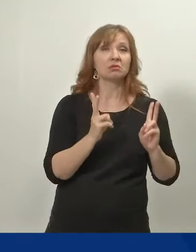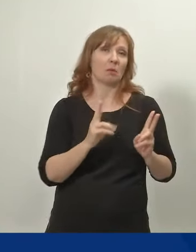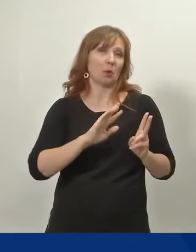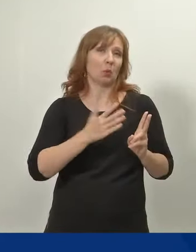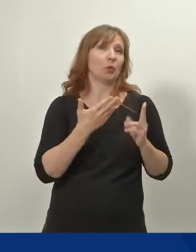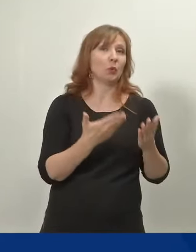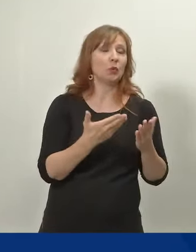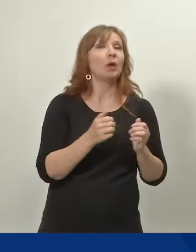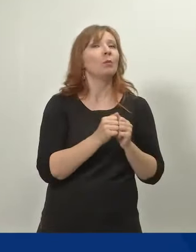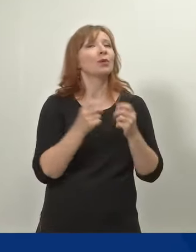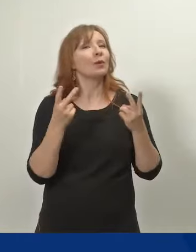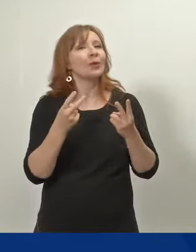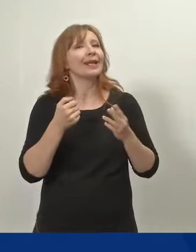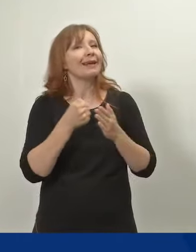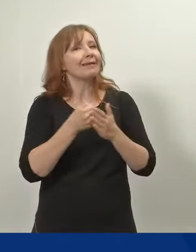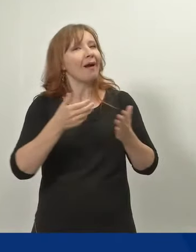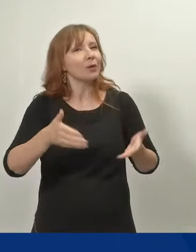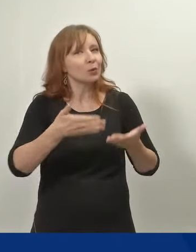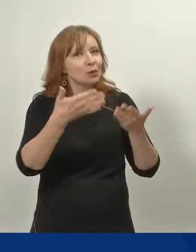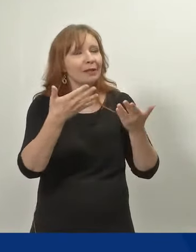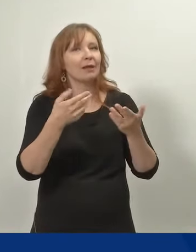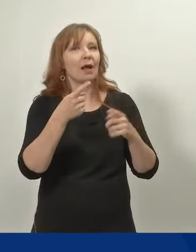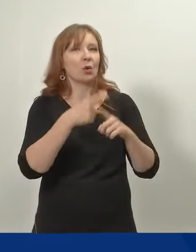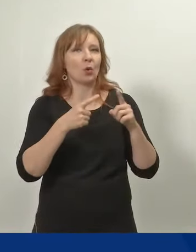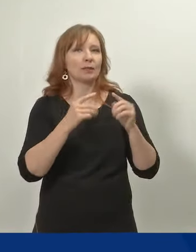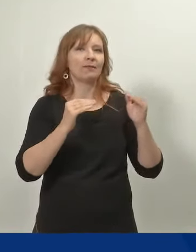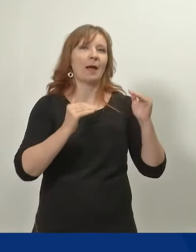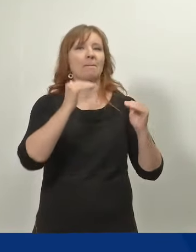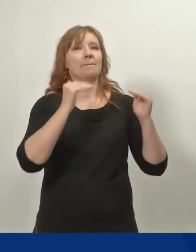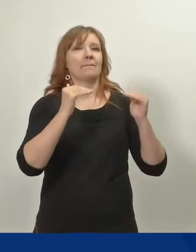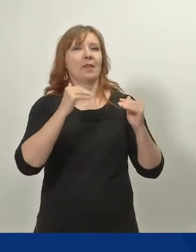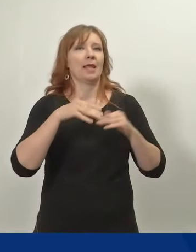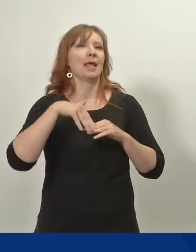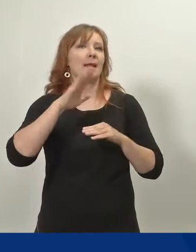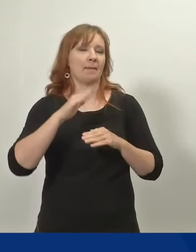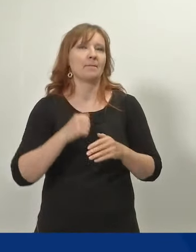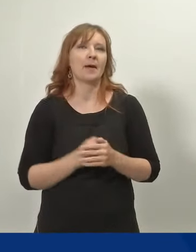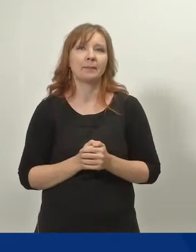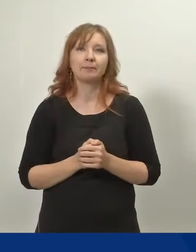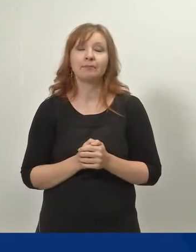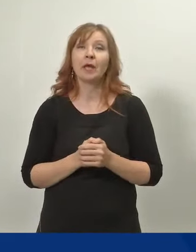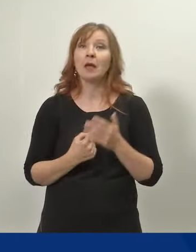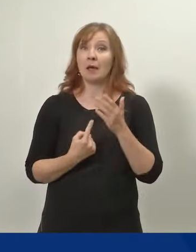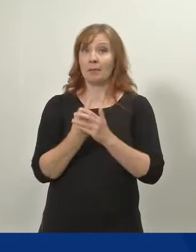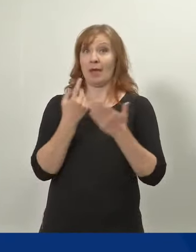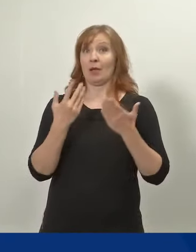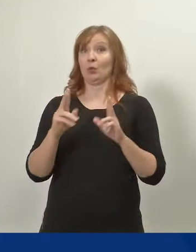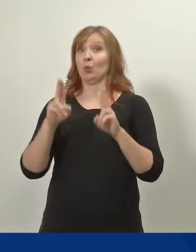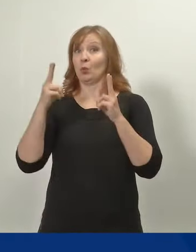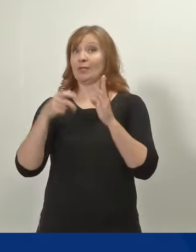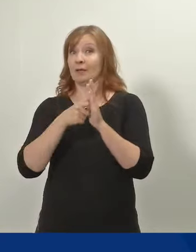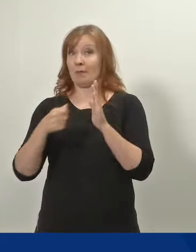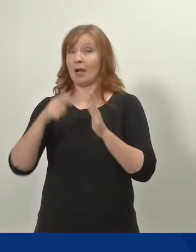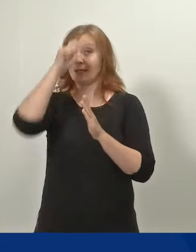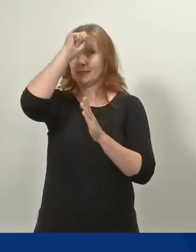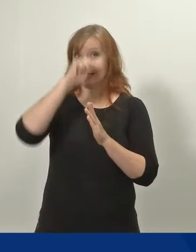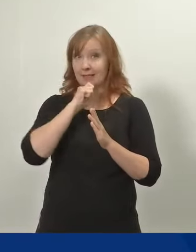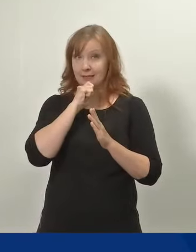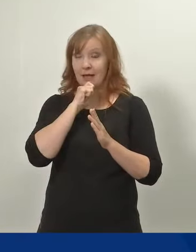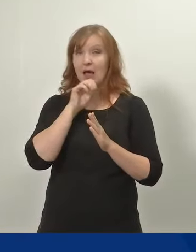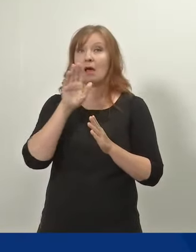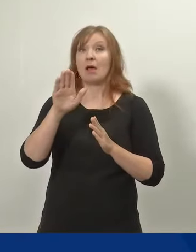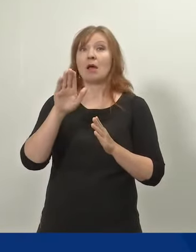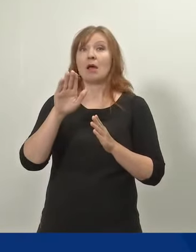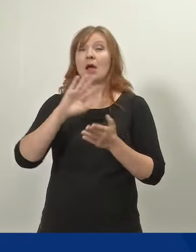mutta voimakkaasti kannustetaan nykyistä tasaisempaan jakoon. Jos isä tässä uudessa mallissa luovuttaa pois